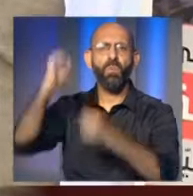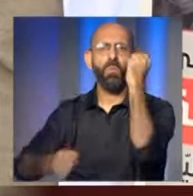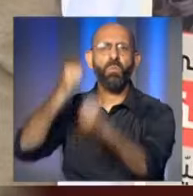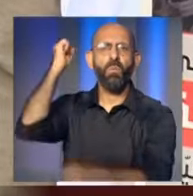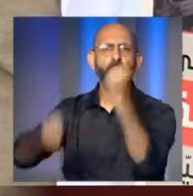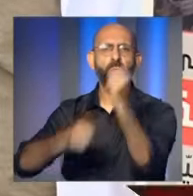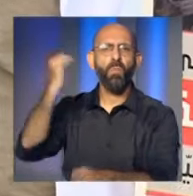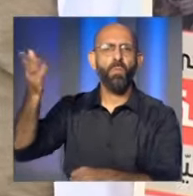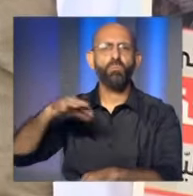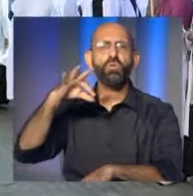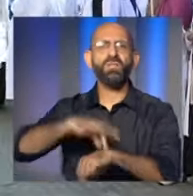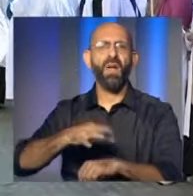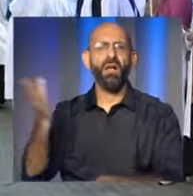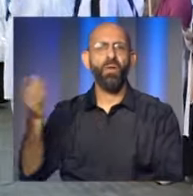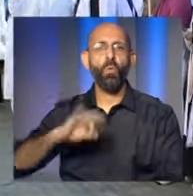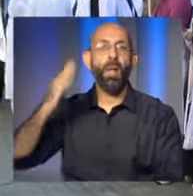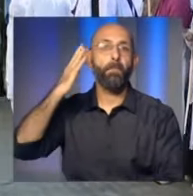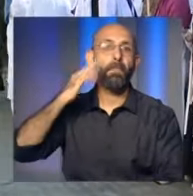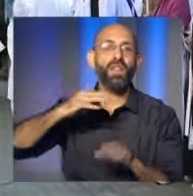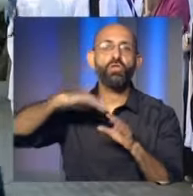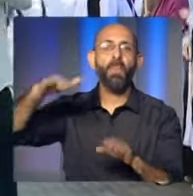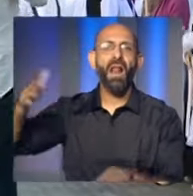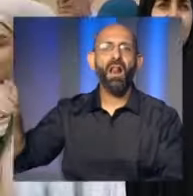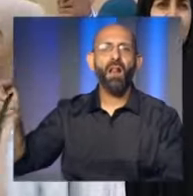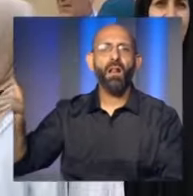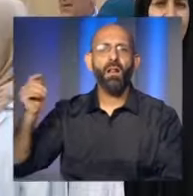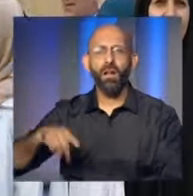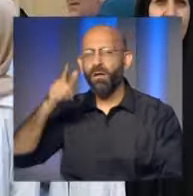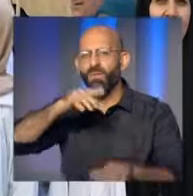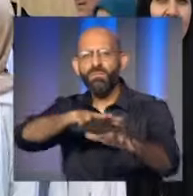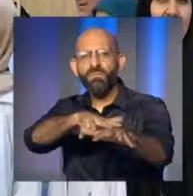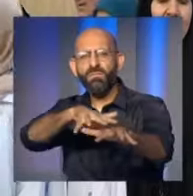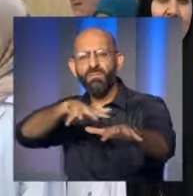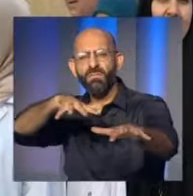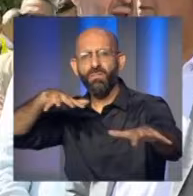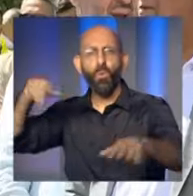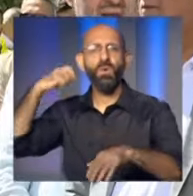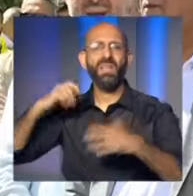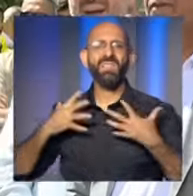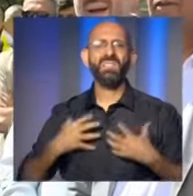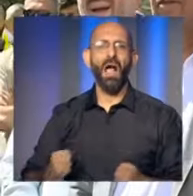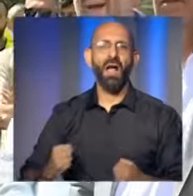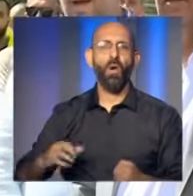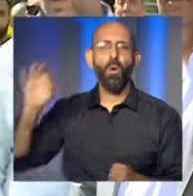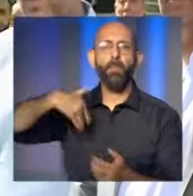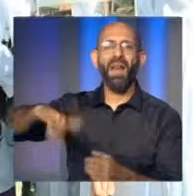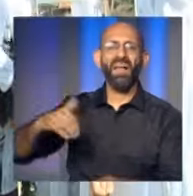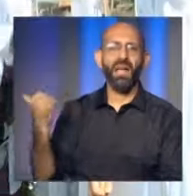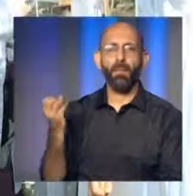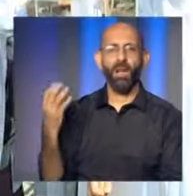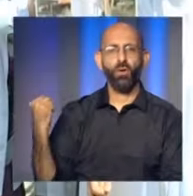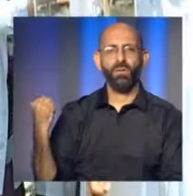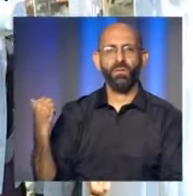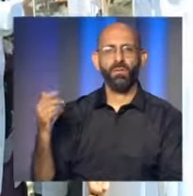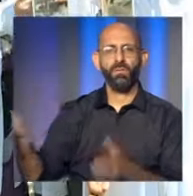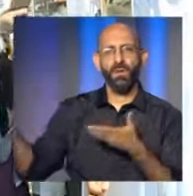للاعتداءات الإسرائيلية المتكررة وأخيرها الاعتداء على مستشفى صلاح غندور في بنت جبيل نظمت وقفة